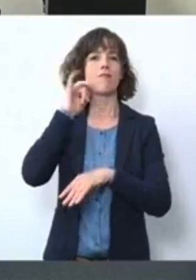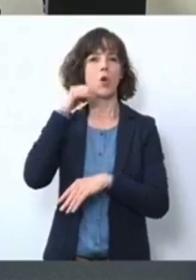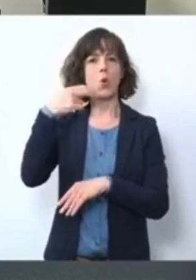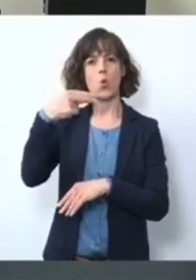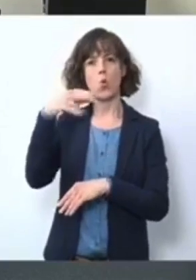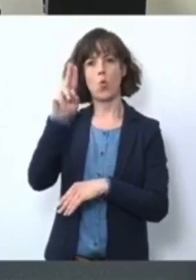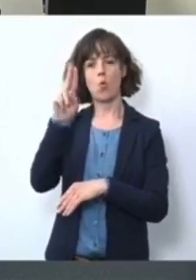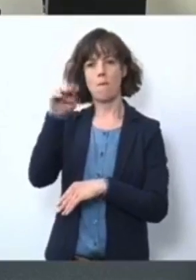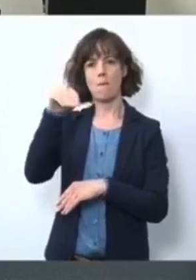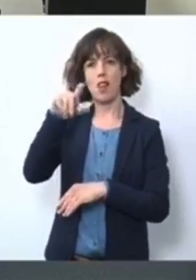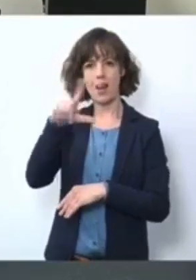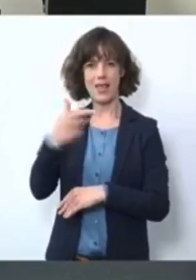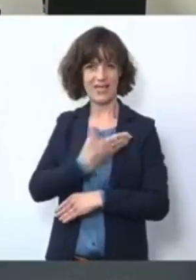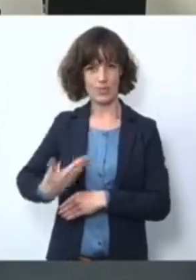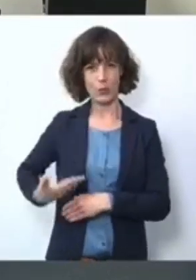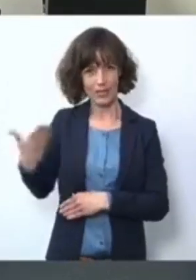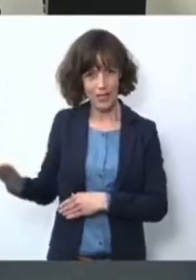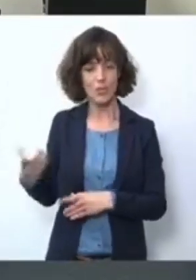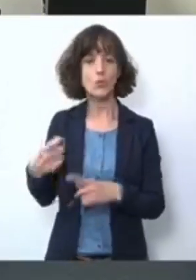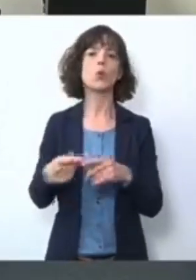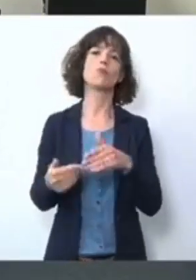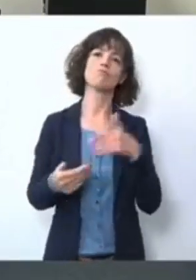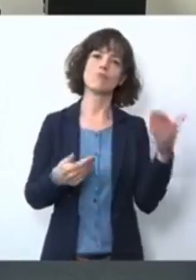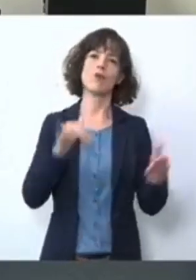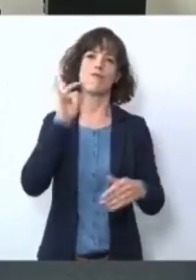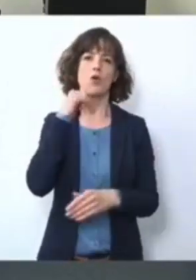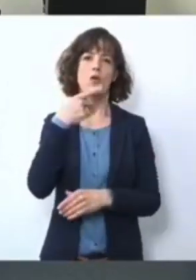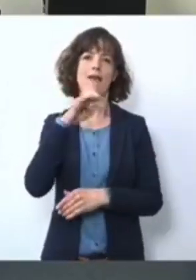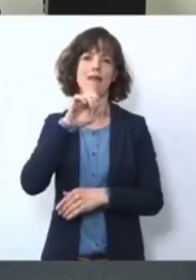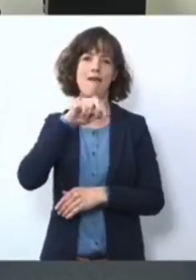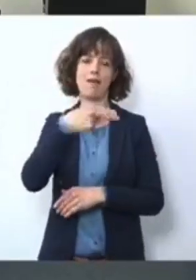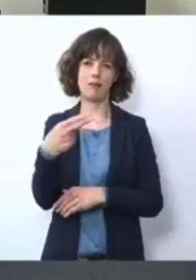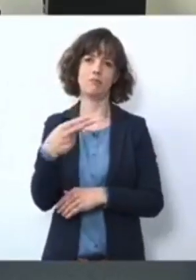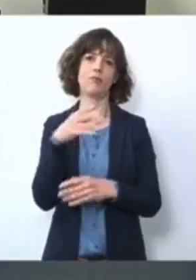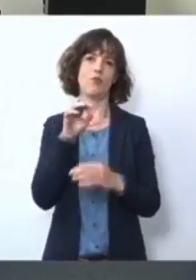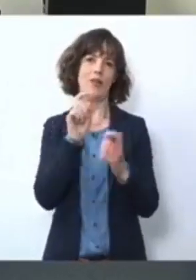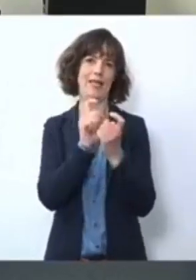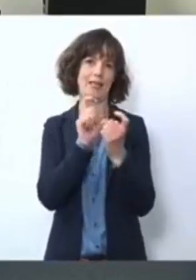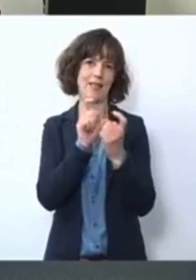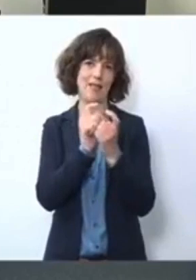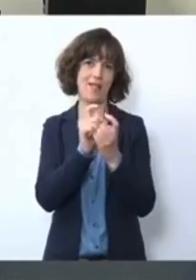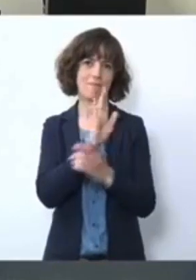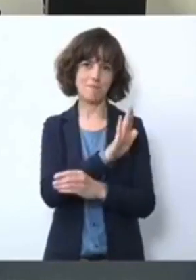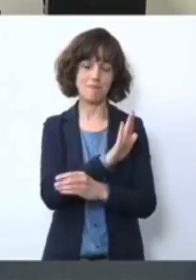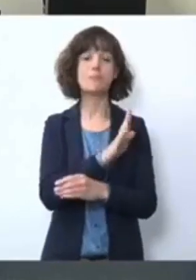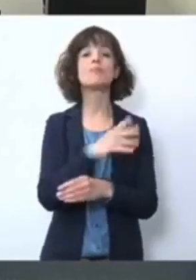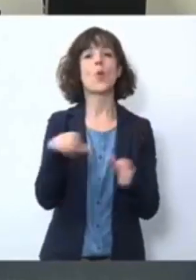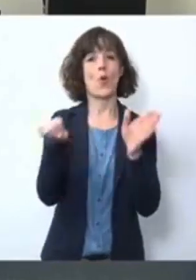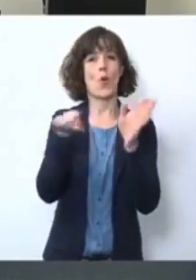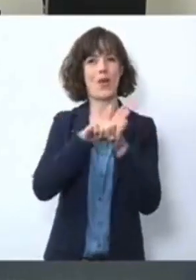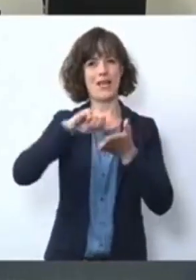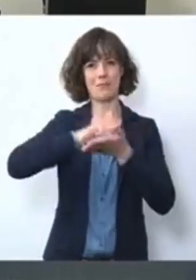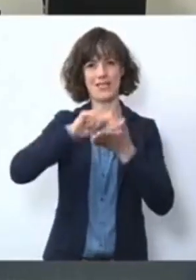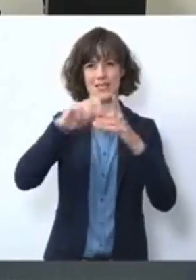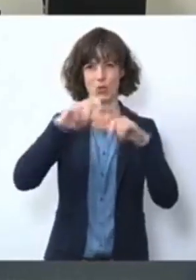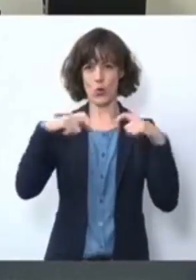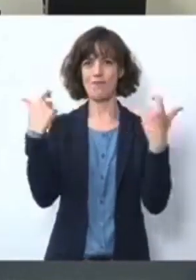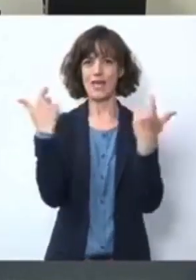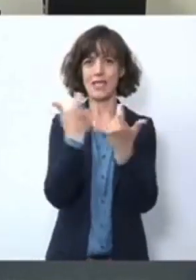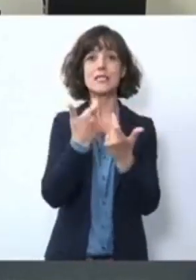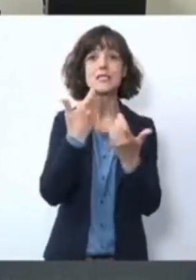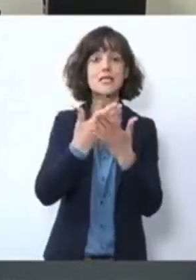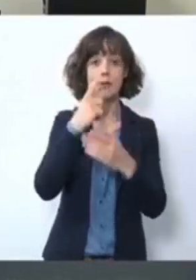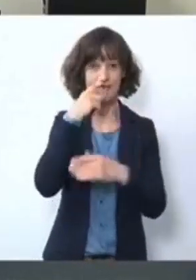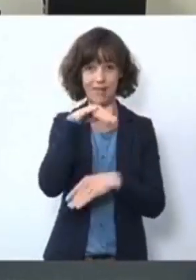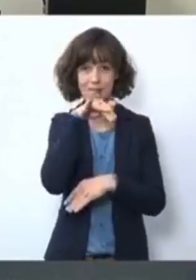Judith Gerlach, Digitales. Es ist eine Online-Pressekonferenz, wie die letzten bei uns auch und deswegen Fragen